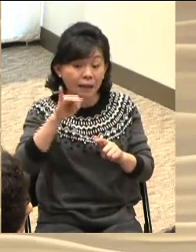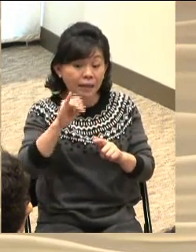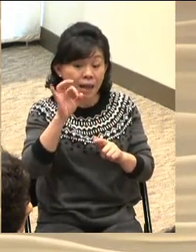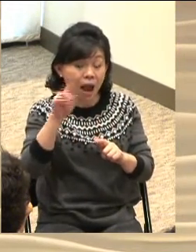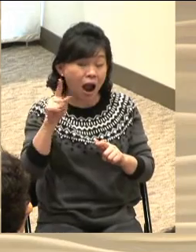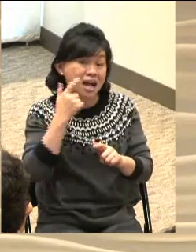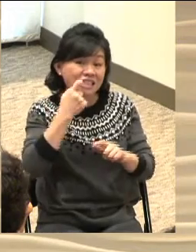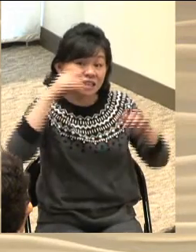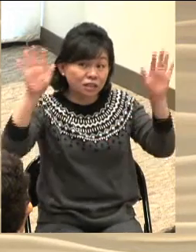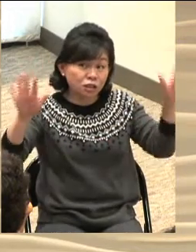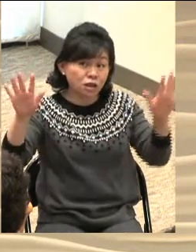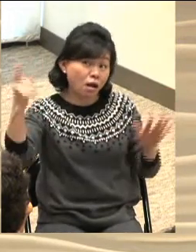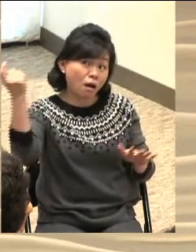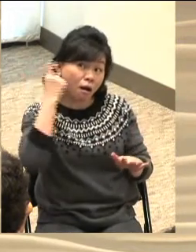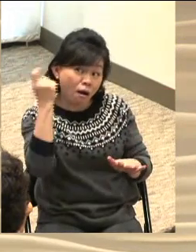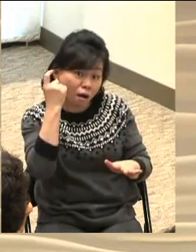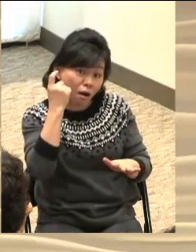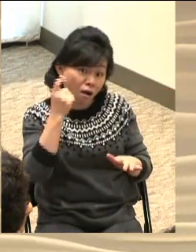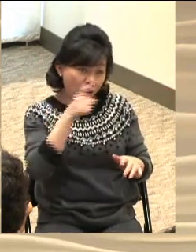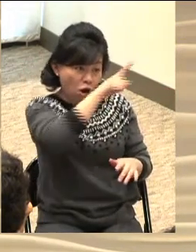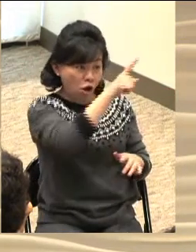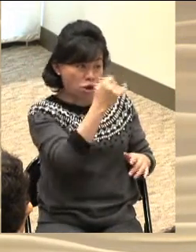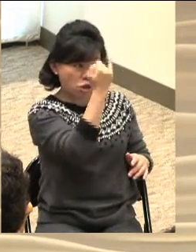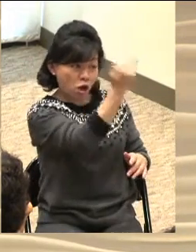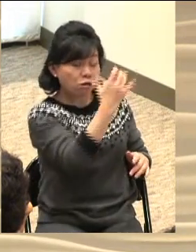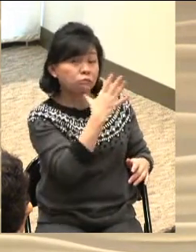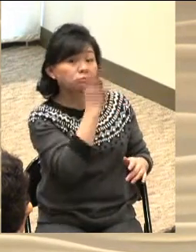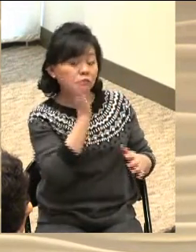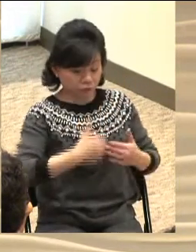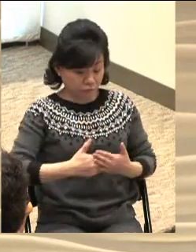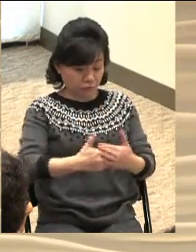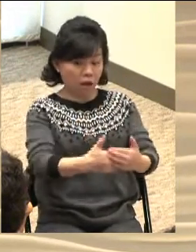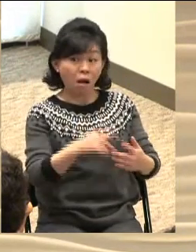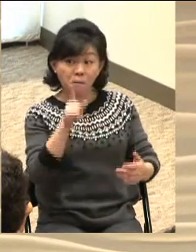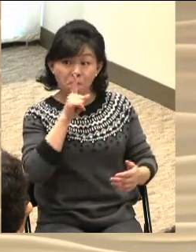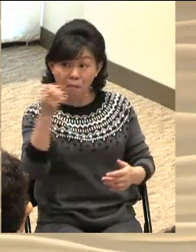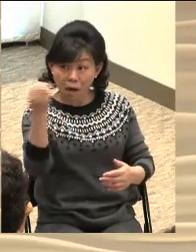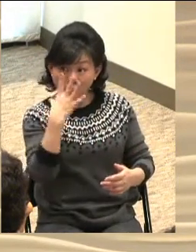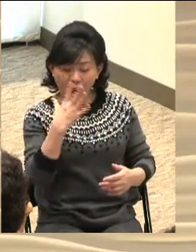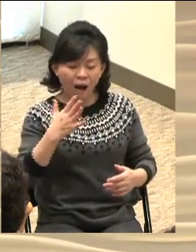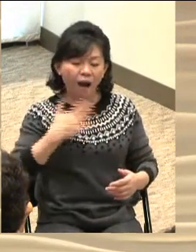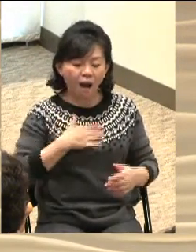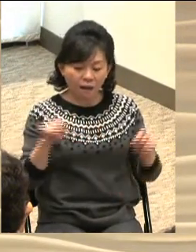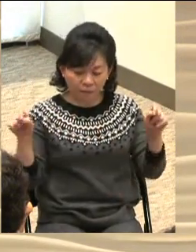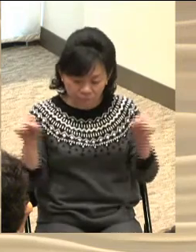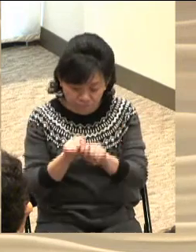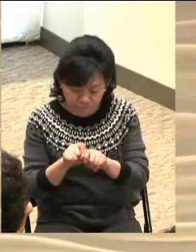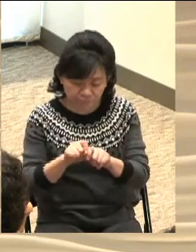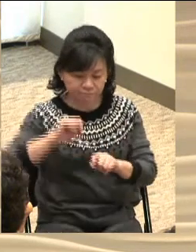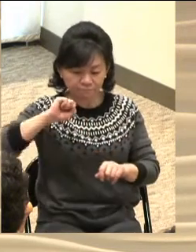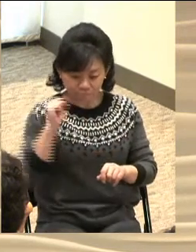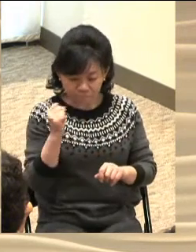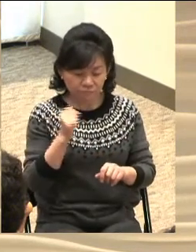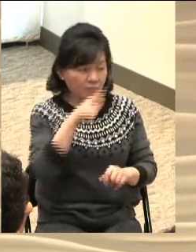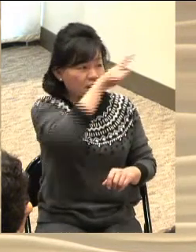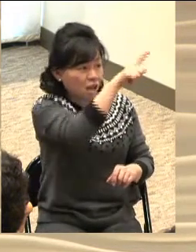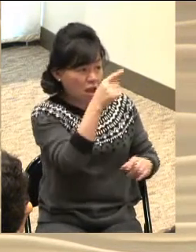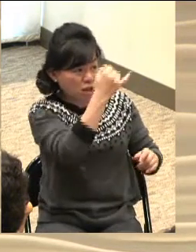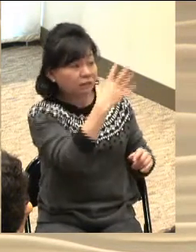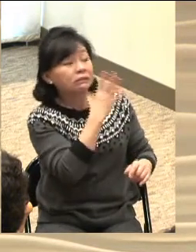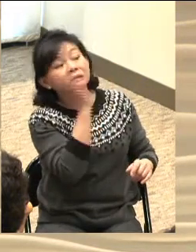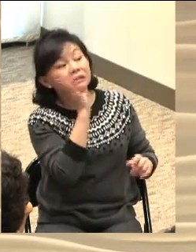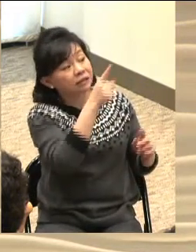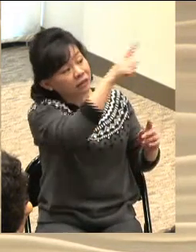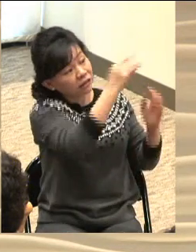장면으로 시작합니다 마리아와 엘리사벳이 드디어 만나는데 마리아는 왜 그렇게 급하게 엘리사벳을 향해